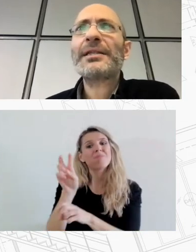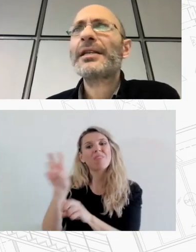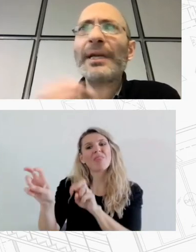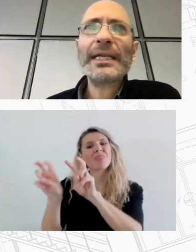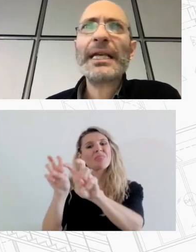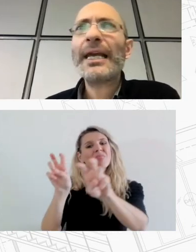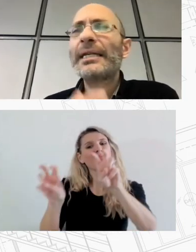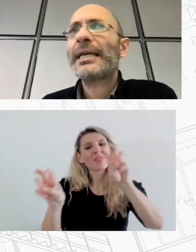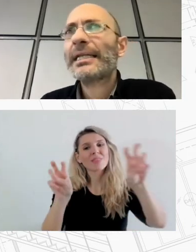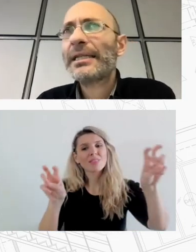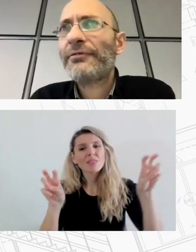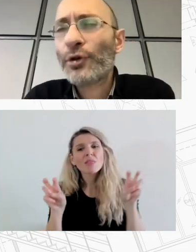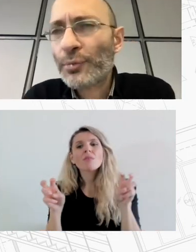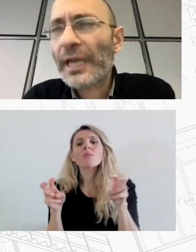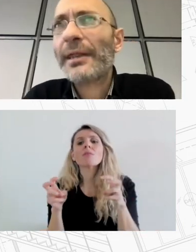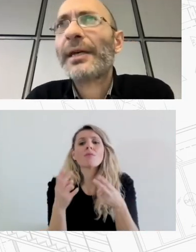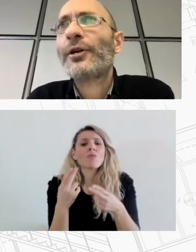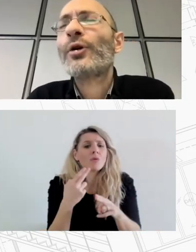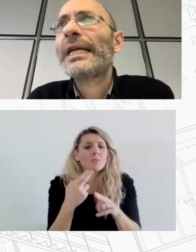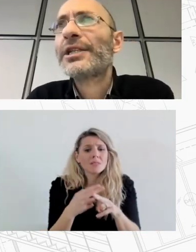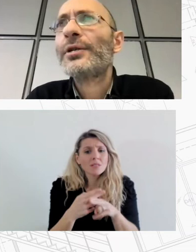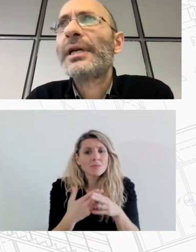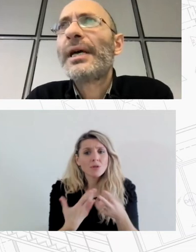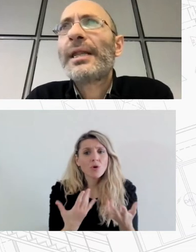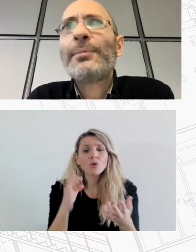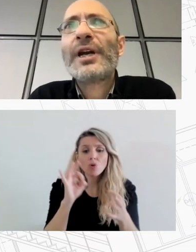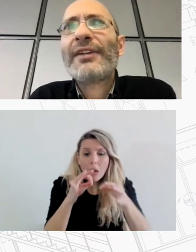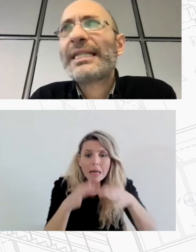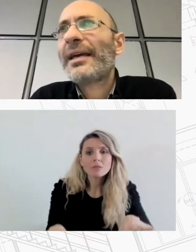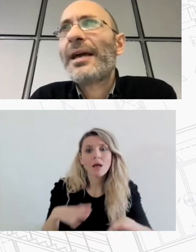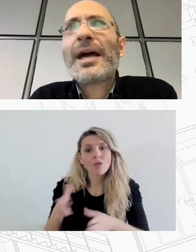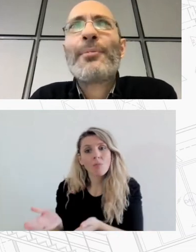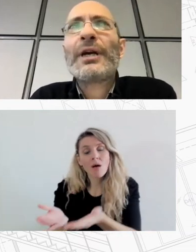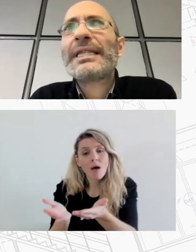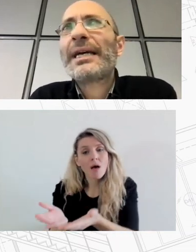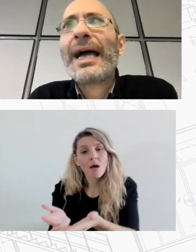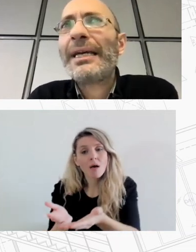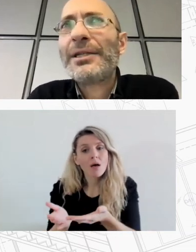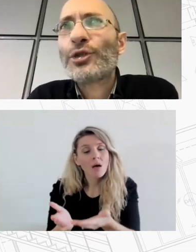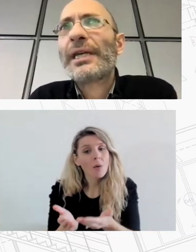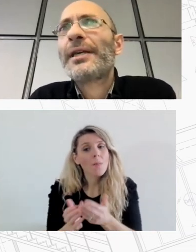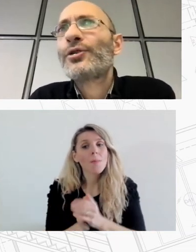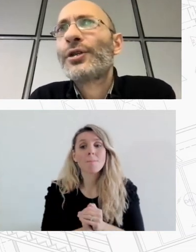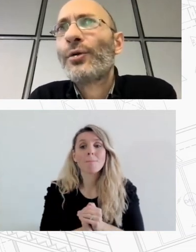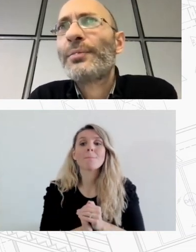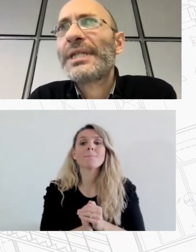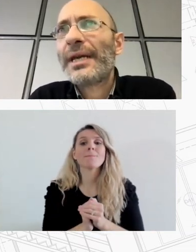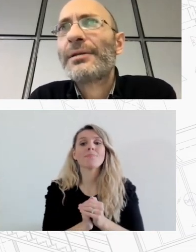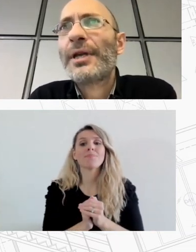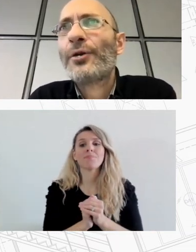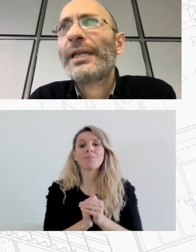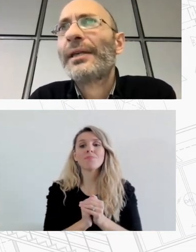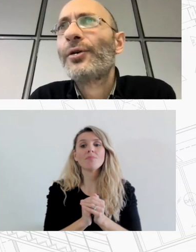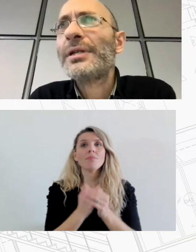συγκυρία της κλιματικής αλλαγής αναζήτησης βιώσιμων και αντεκτικών λύσεων δεν μπορεί να βασιστεί αποκλειστικά ίσως και κυρίως στην οικοδόμηση